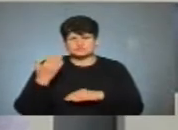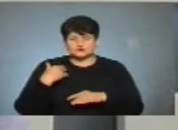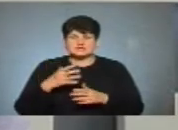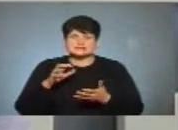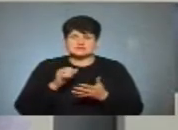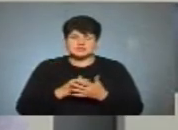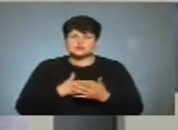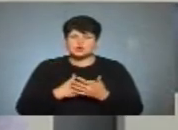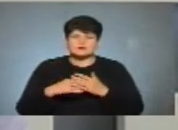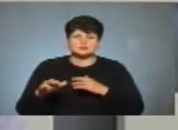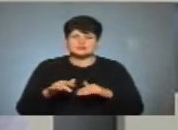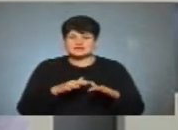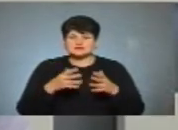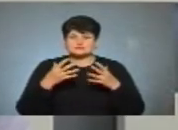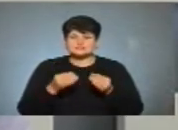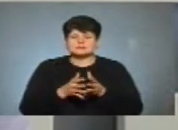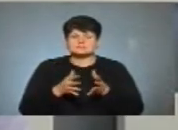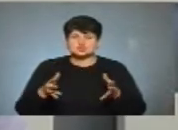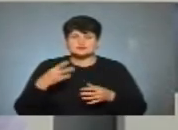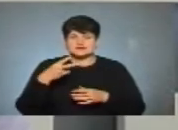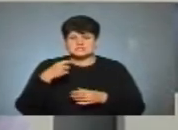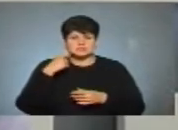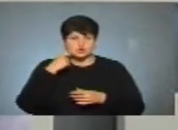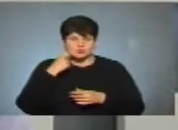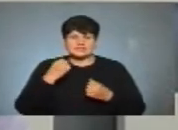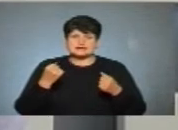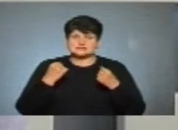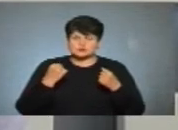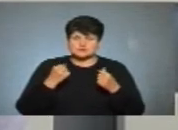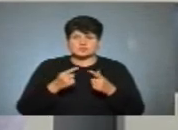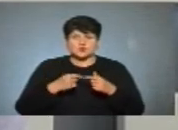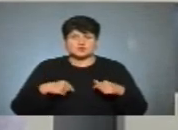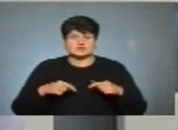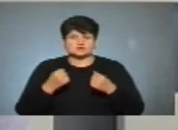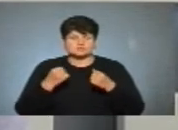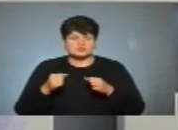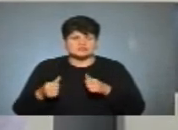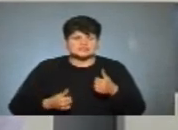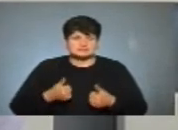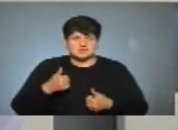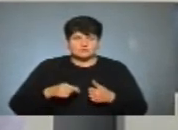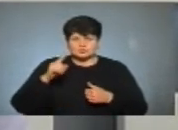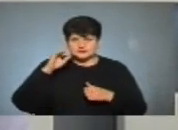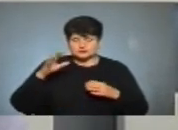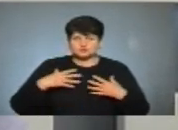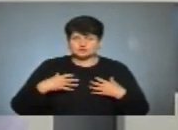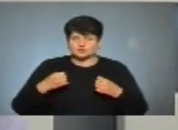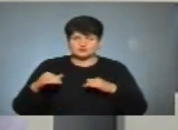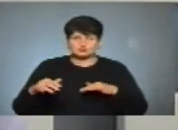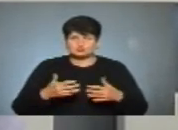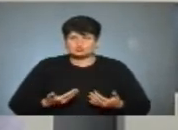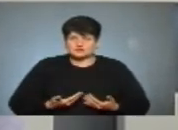громадською діяльністю вже більше 20 років, як спортсмен, організатор спортивних змагань, популяризатор здорового способу життя.